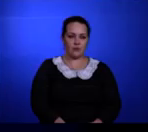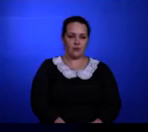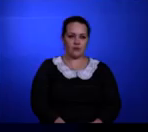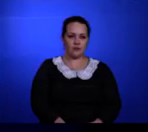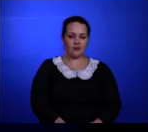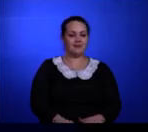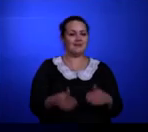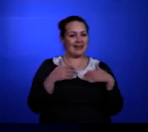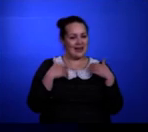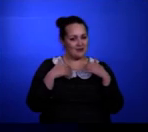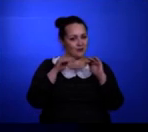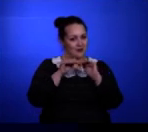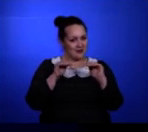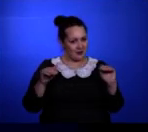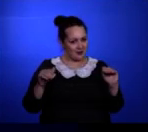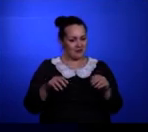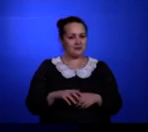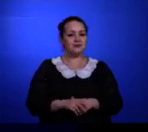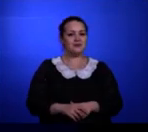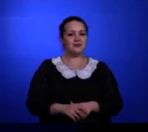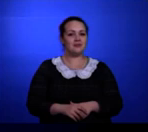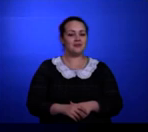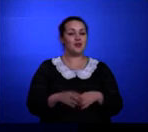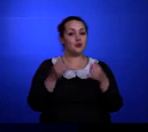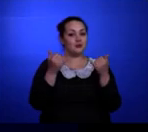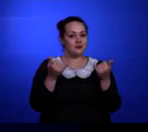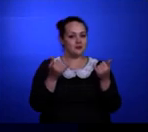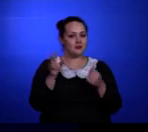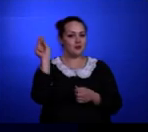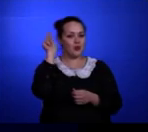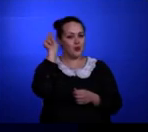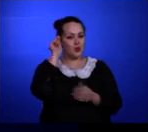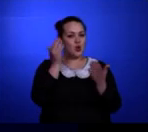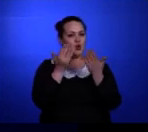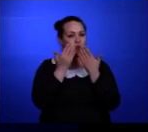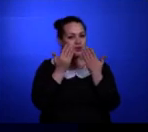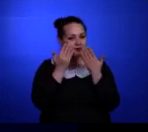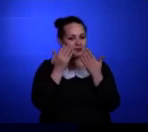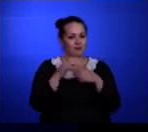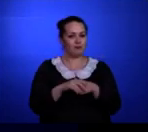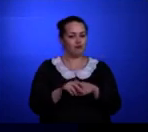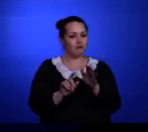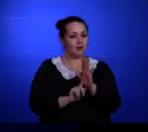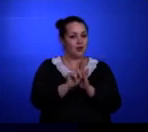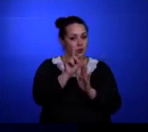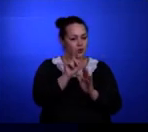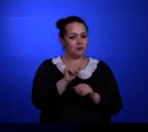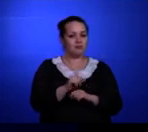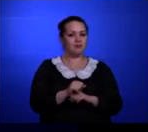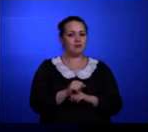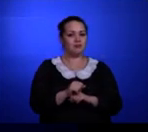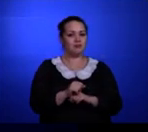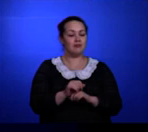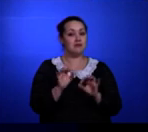Здравствуйте, ребята! Сегодня урок чтения мы начнем, конечно,